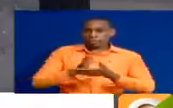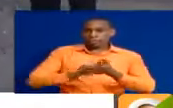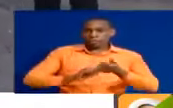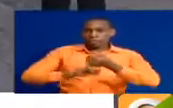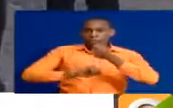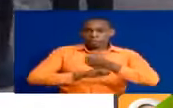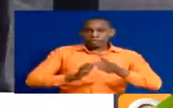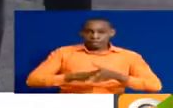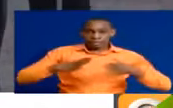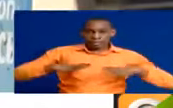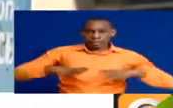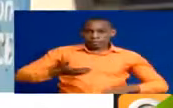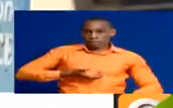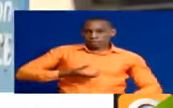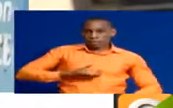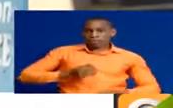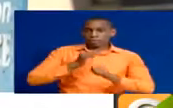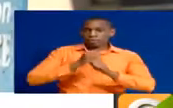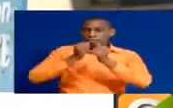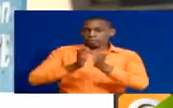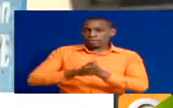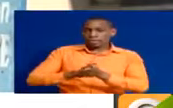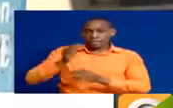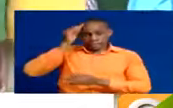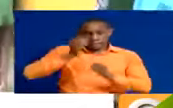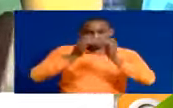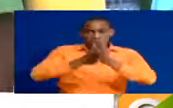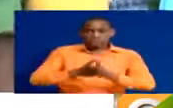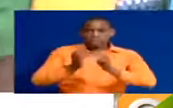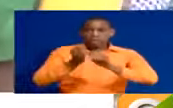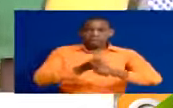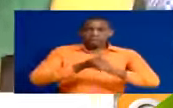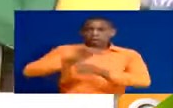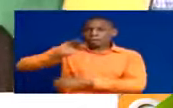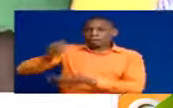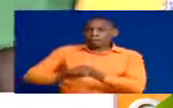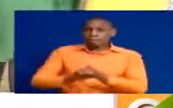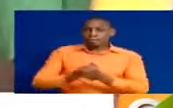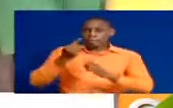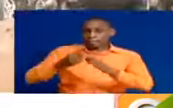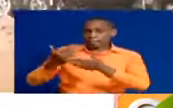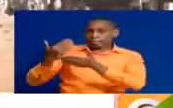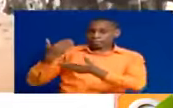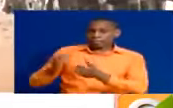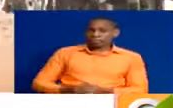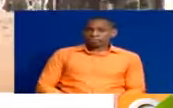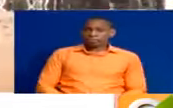shirika la Population Council kwa ushirikiano na maafisa waelimu county ya Homabee, mapema mwaka huu.